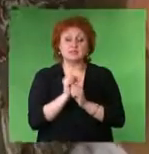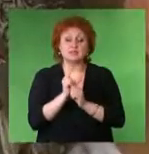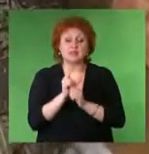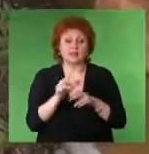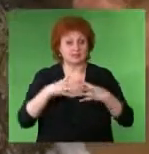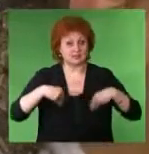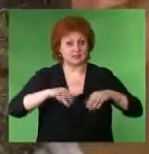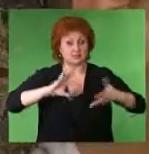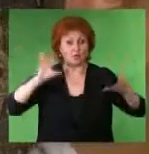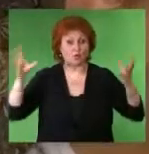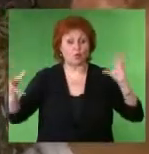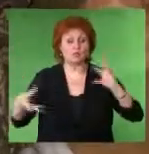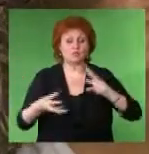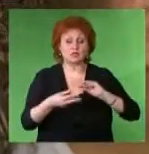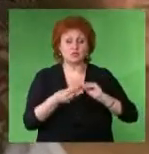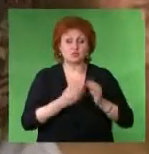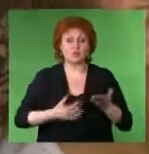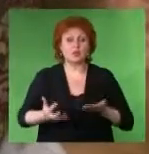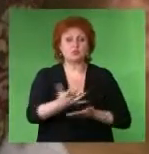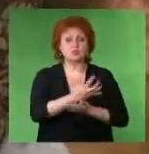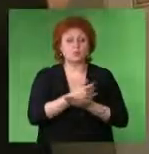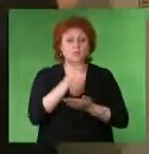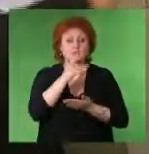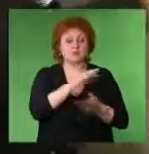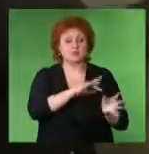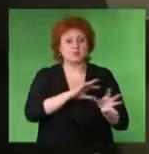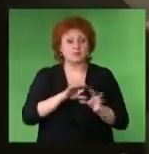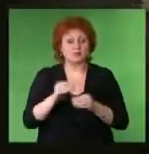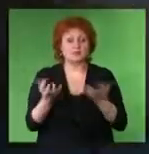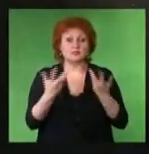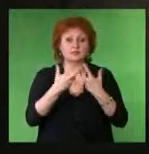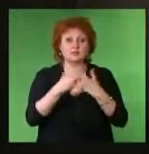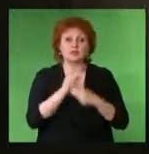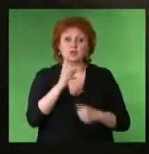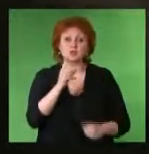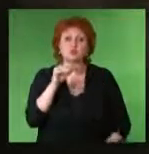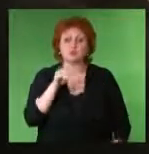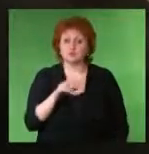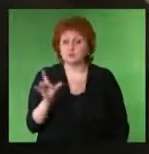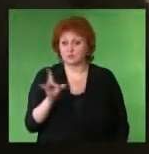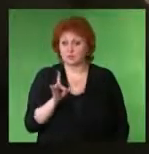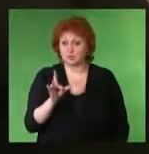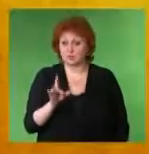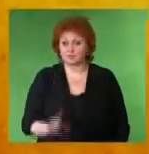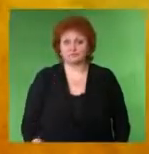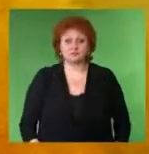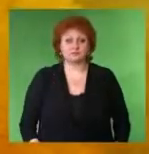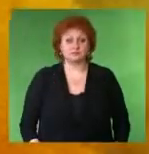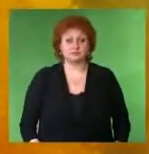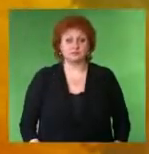получили 13 семей Общая сумма пожертвований, собранных за время проведения акций, насчитывает более 100 тысяч рублей